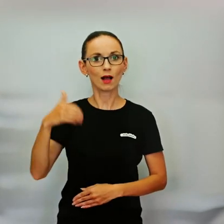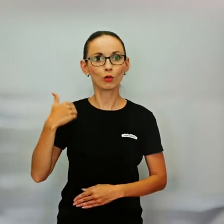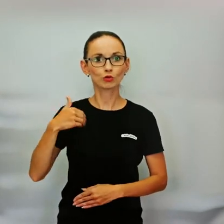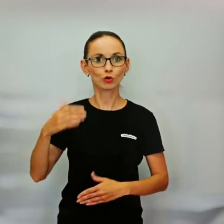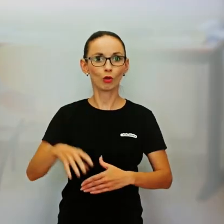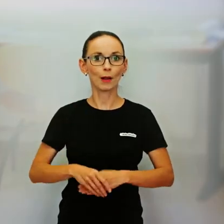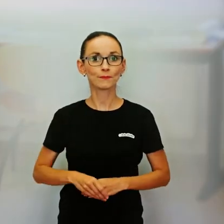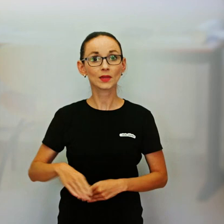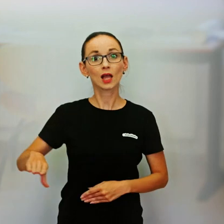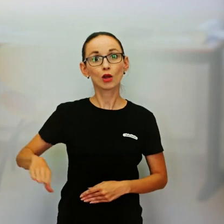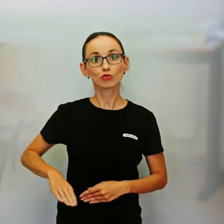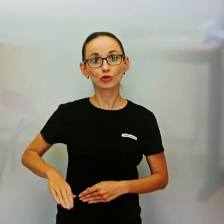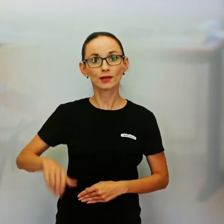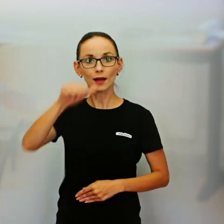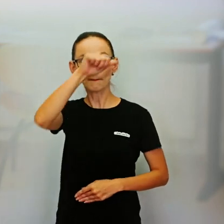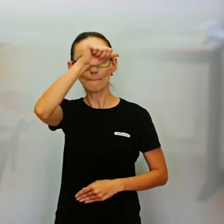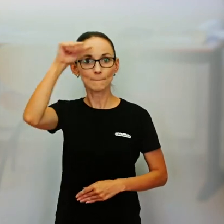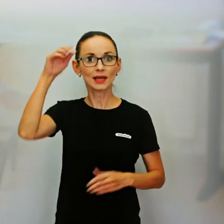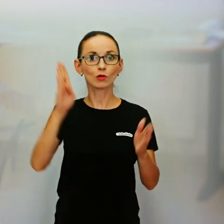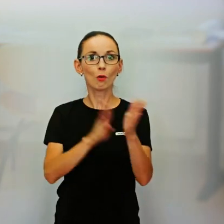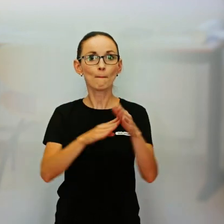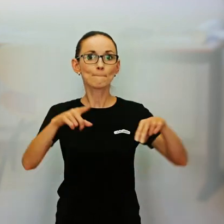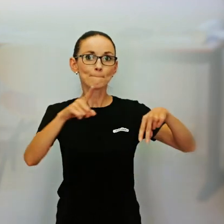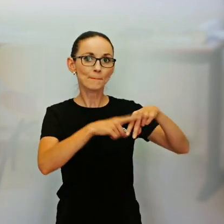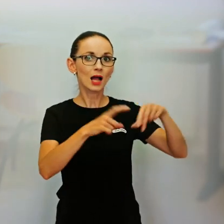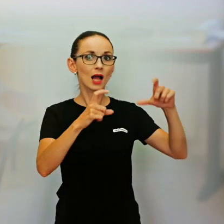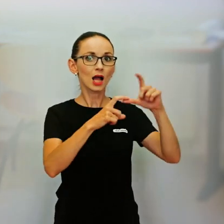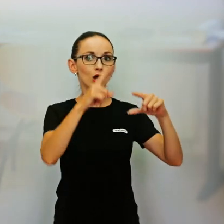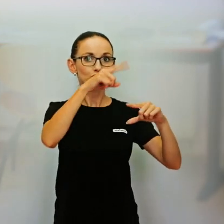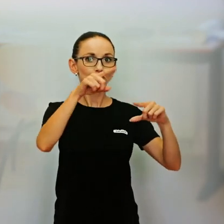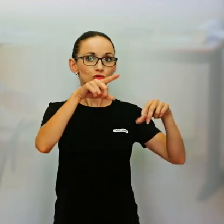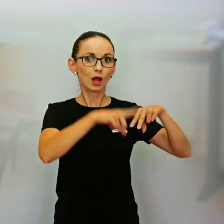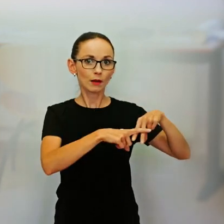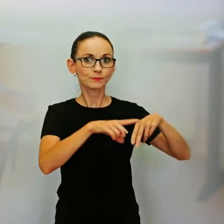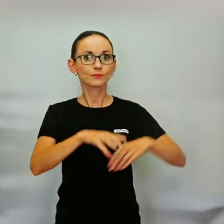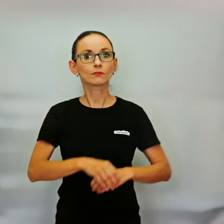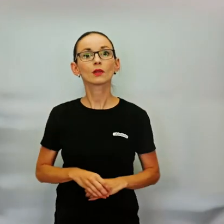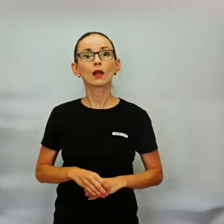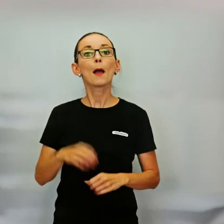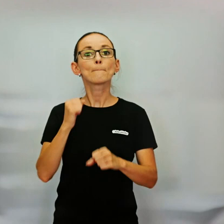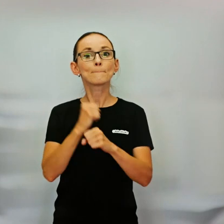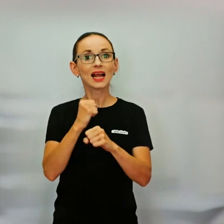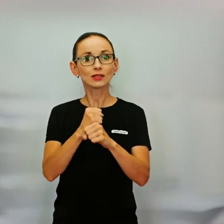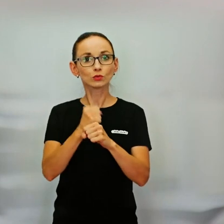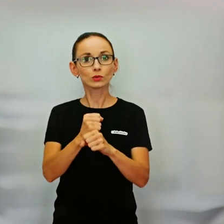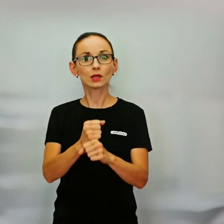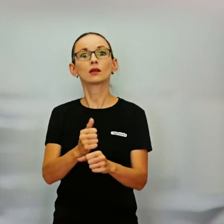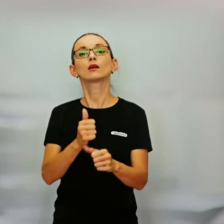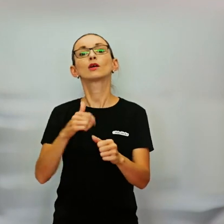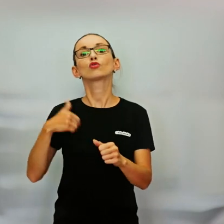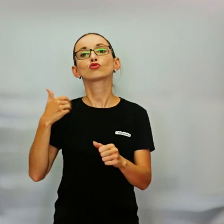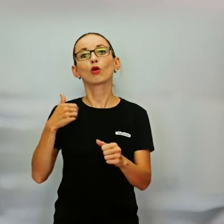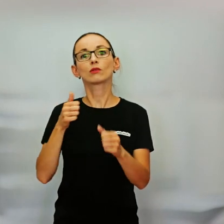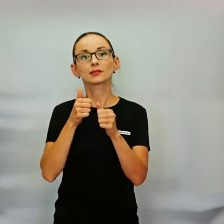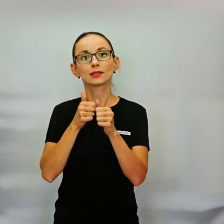aj papier. To znamená, že sú tam isté úlavy, ale respektíve sa o tomto dieťa ti vie. To je dobrý základ, to dieťa sa